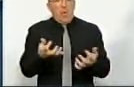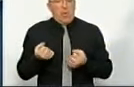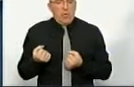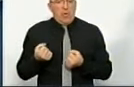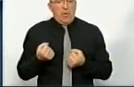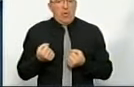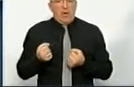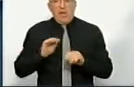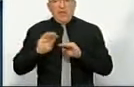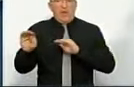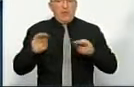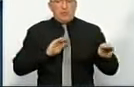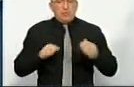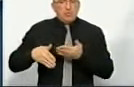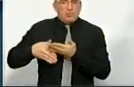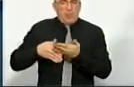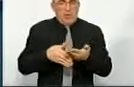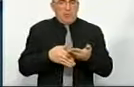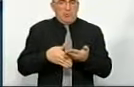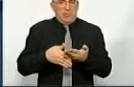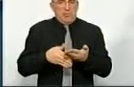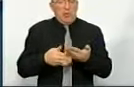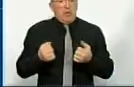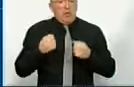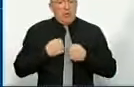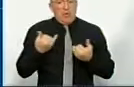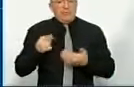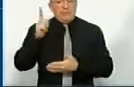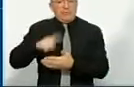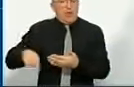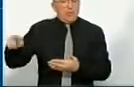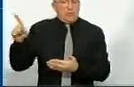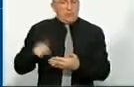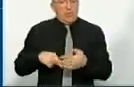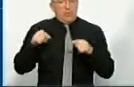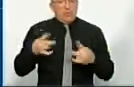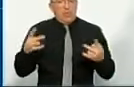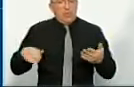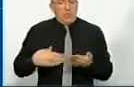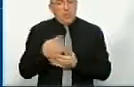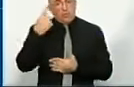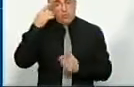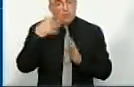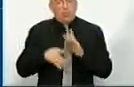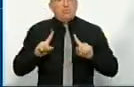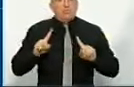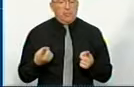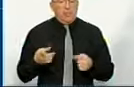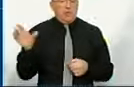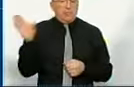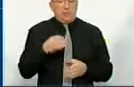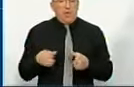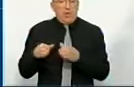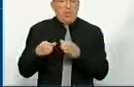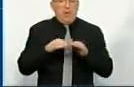інфраструктурну субвенцію як допомогу. На жаль, її скосували. І тут треба політично зрозуміти чому. Вже всі